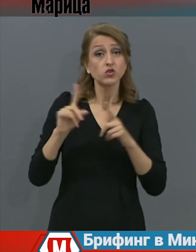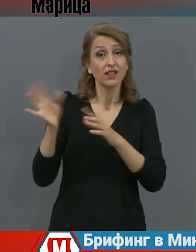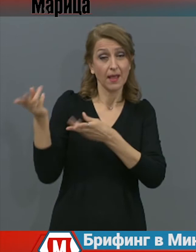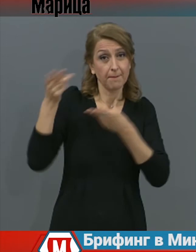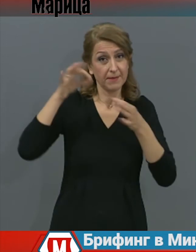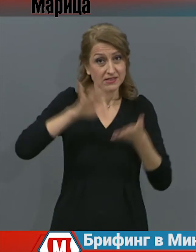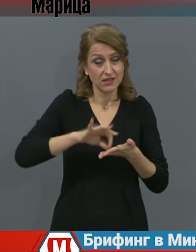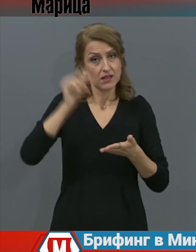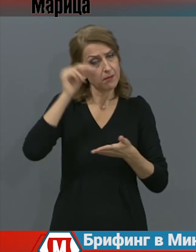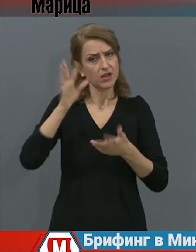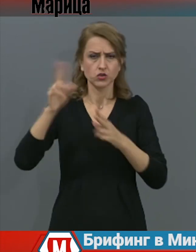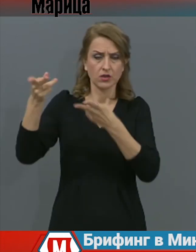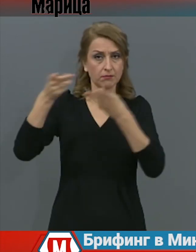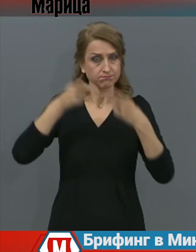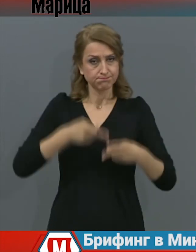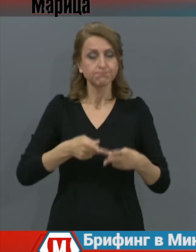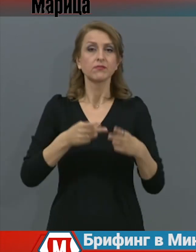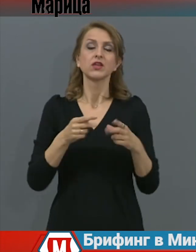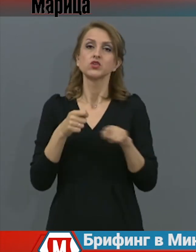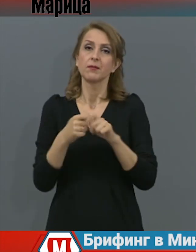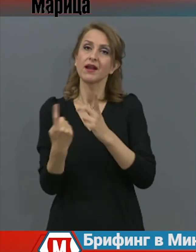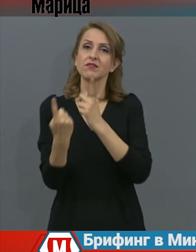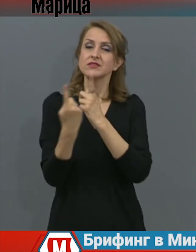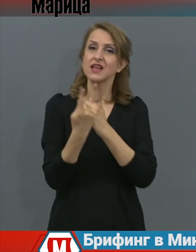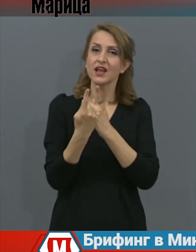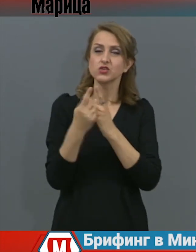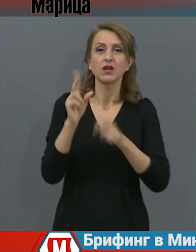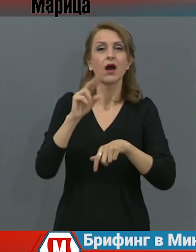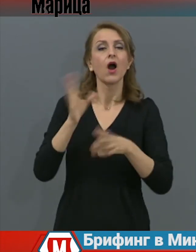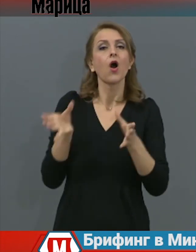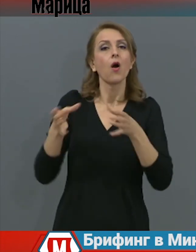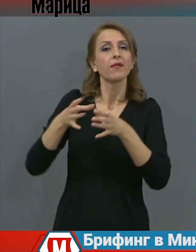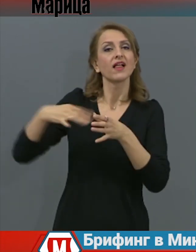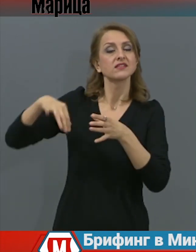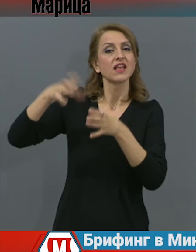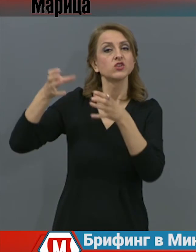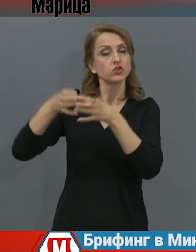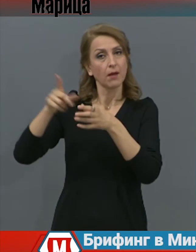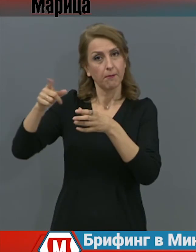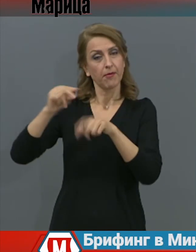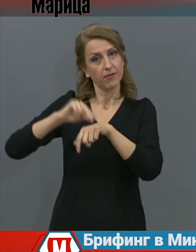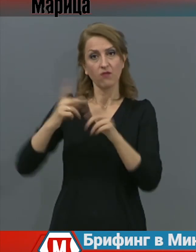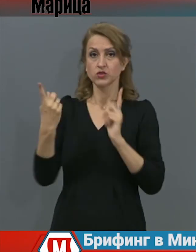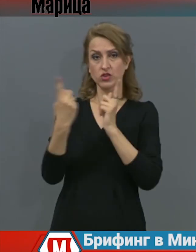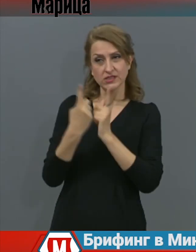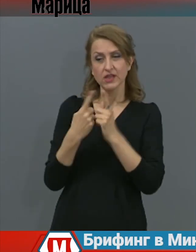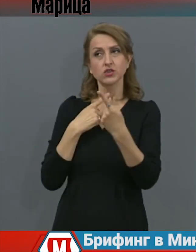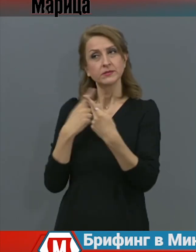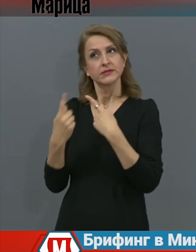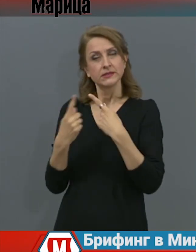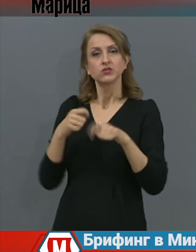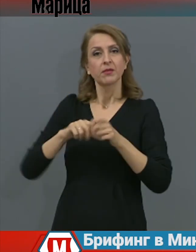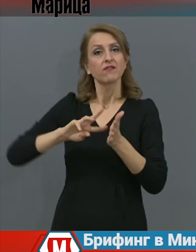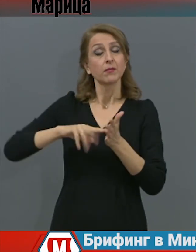среща с областния щаб в Плодив, за да получат пълно съдействие. Да, самата методика предвижда да е на пълно